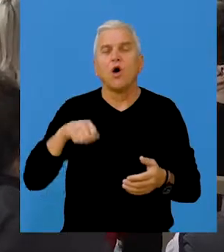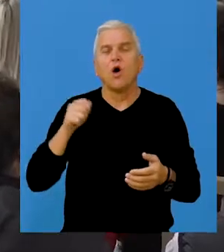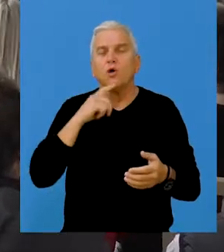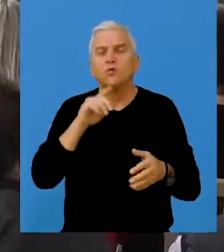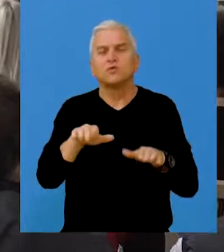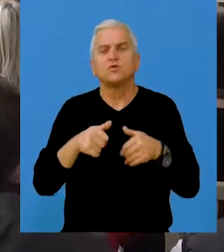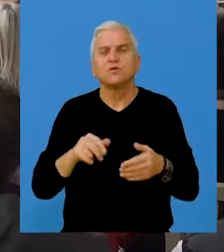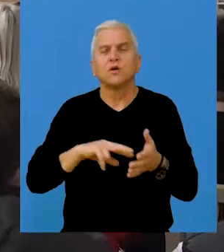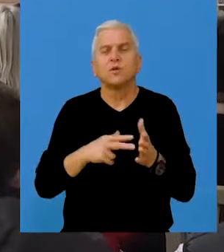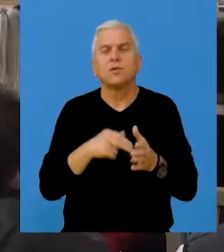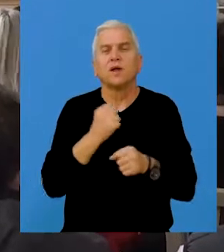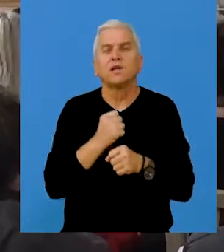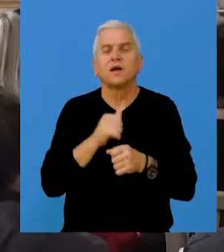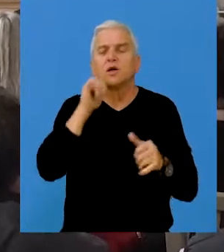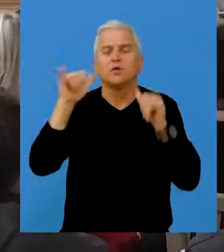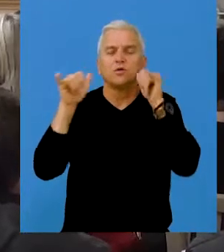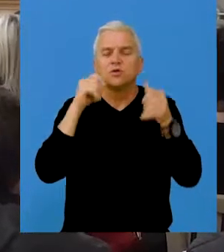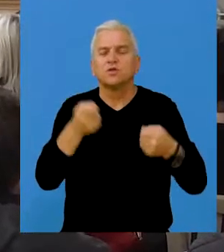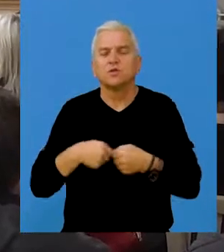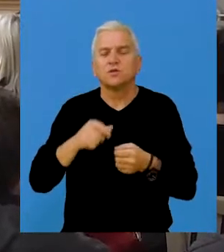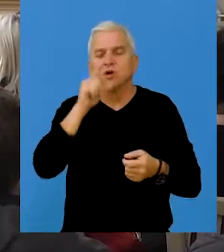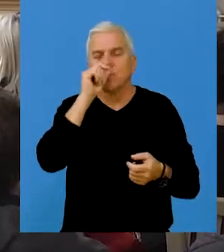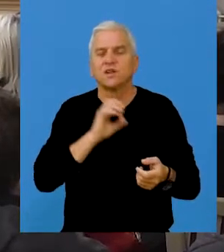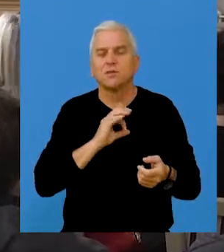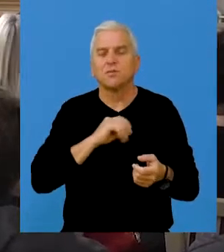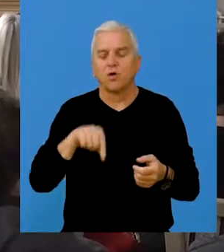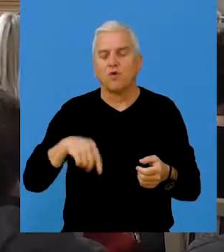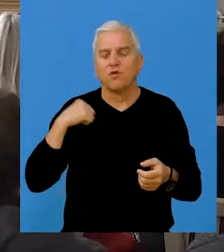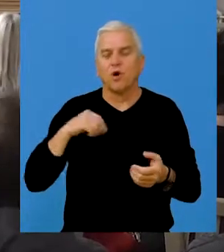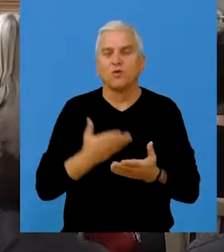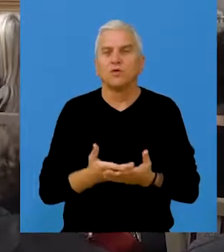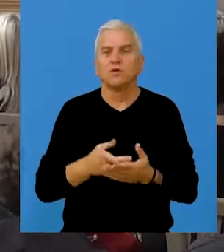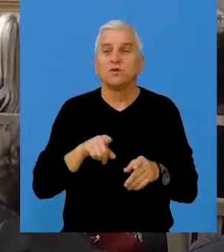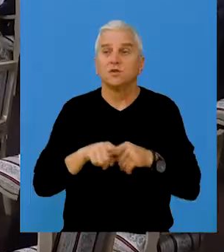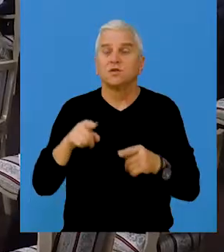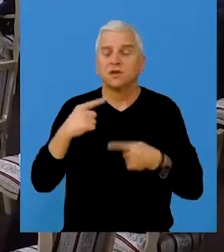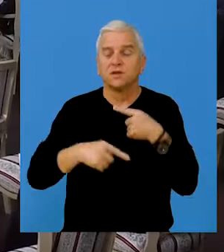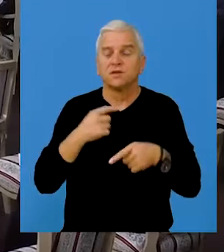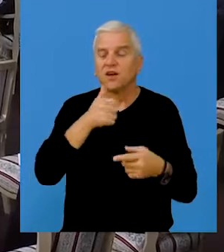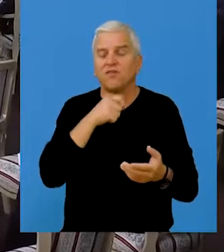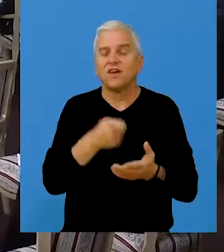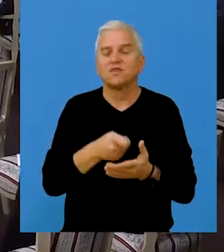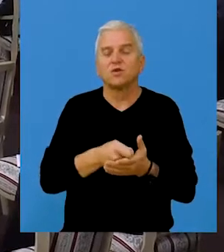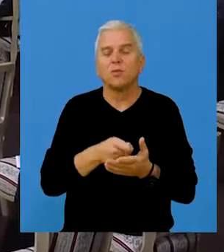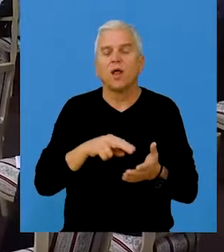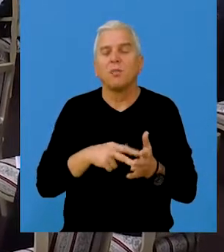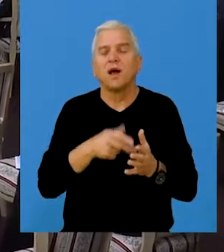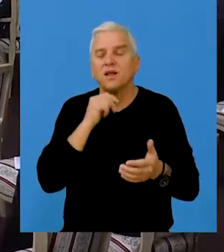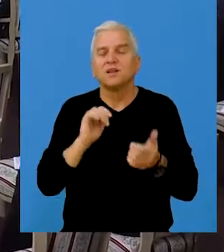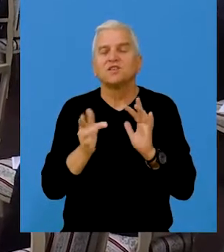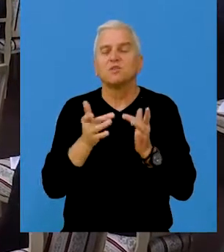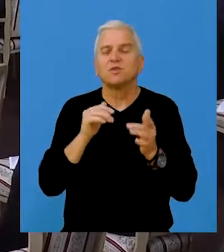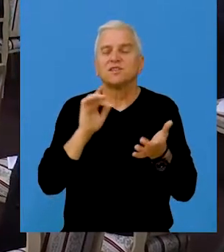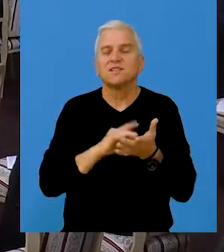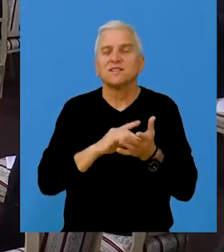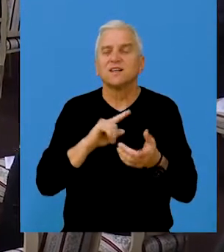Odbornici su usvojili i plan rada turističke organizacije opštine Beče za ovu godinu, kao i izmene financijskog plana za